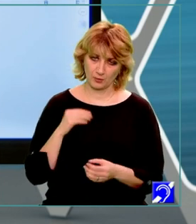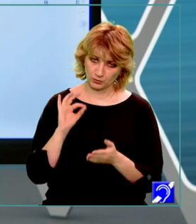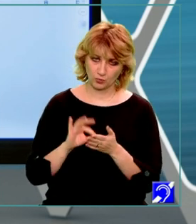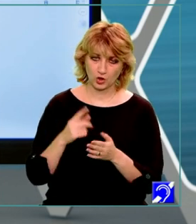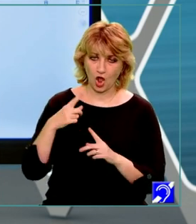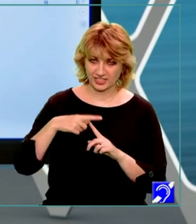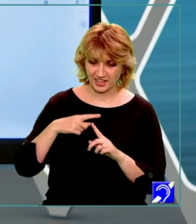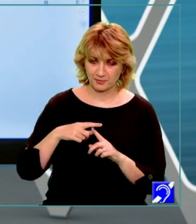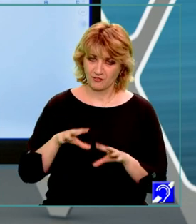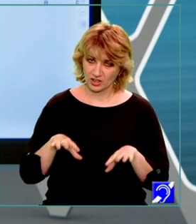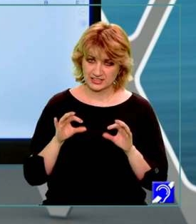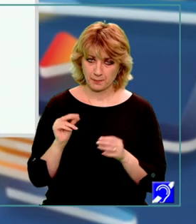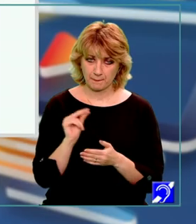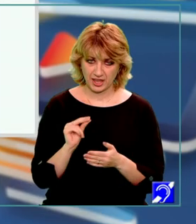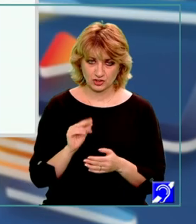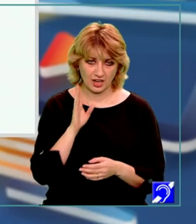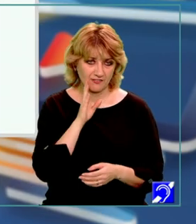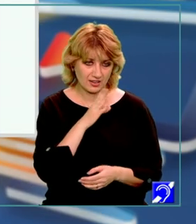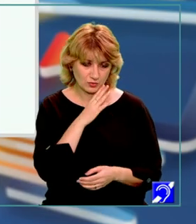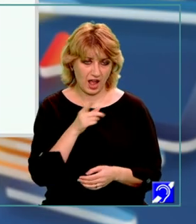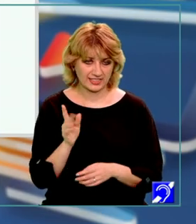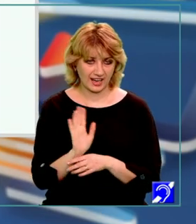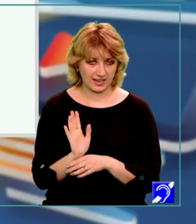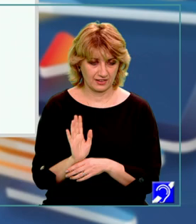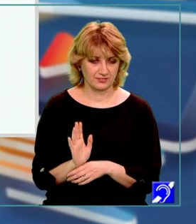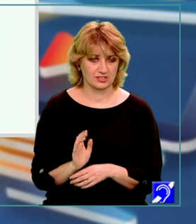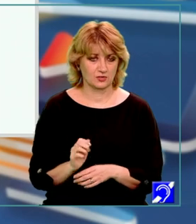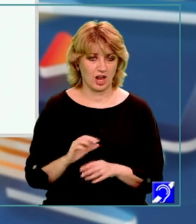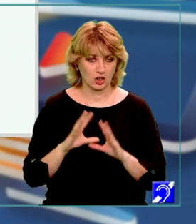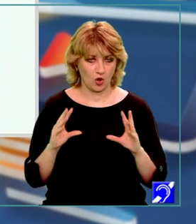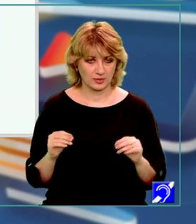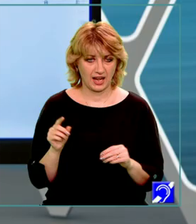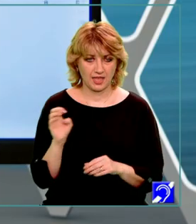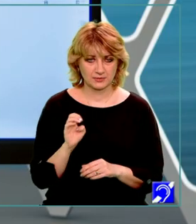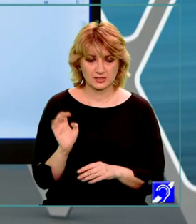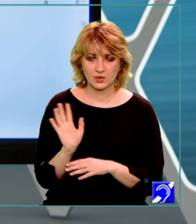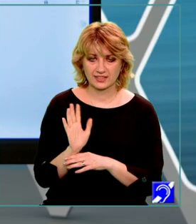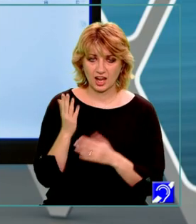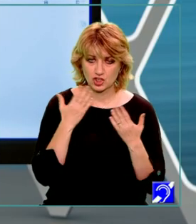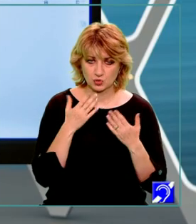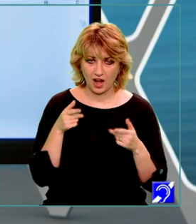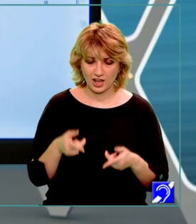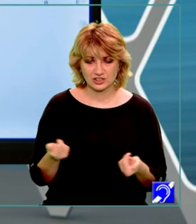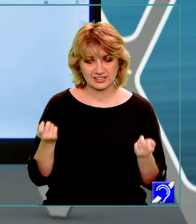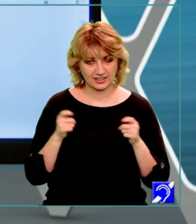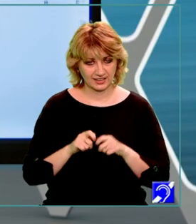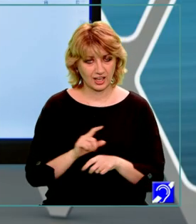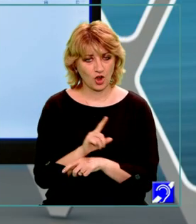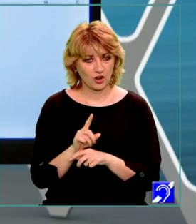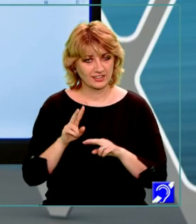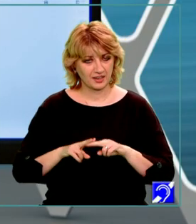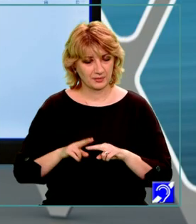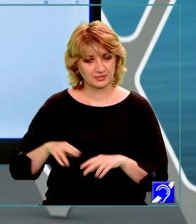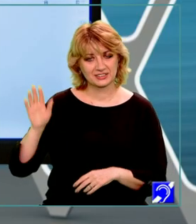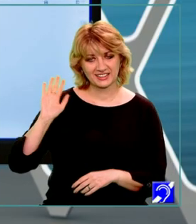care o veți regăsi pe pagina de Facebook a Televiziunii Române la emisiunea Teleșcoală aici se încheie ora noastră de matematică la